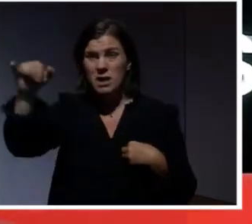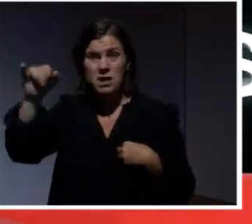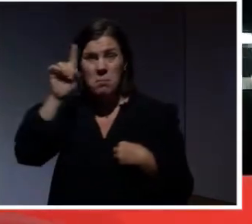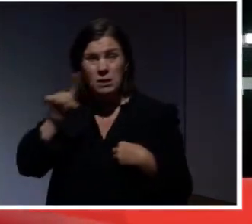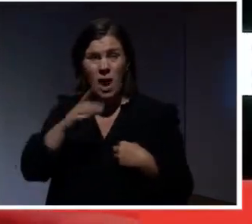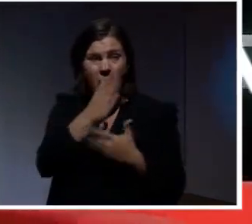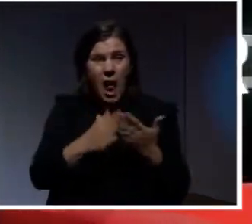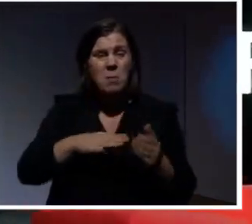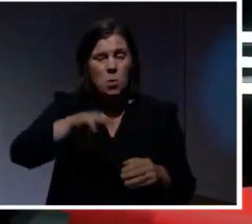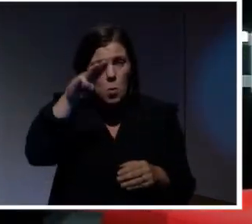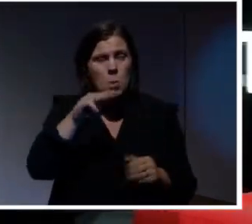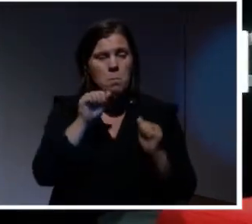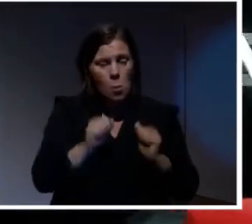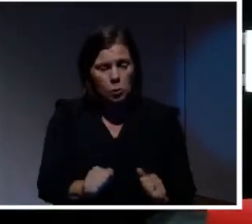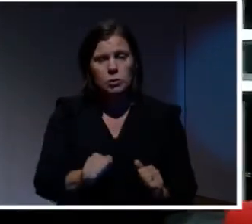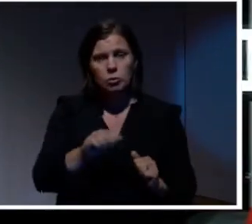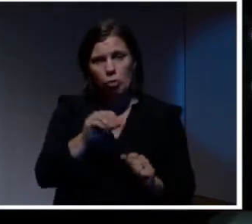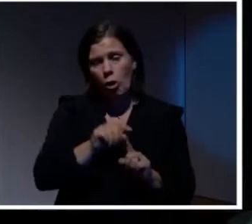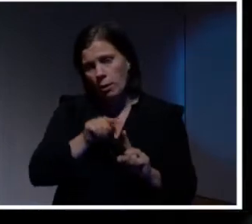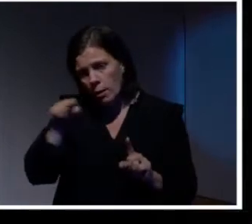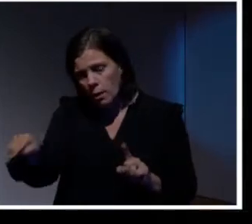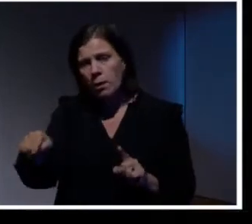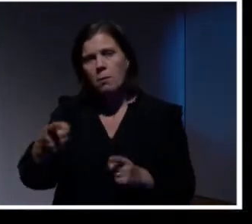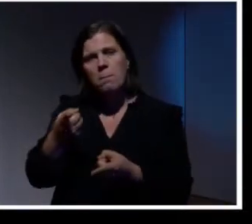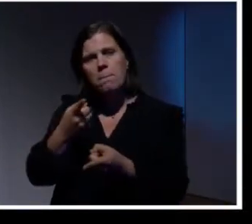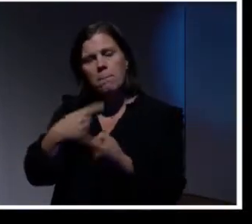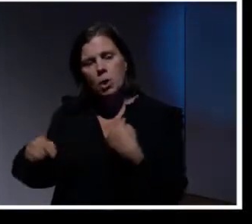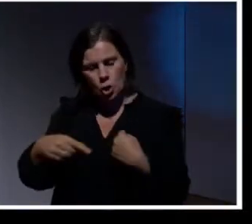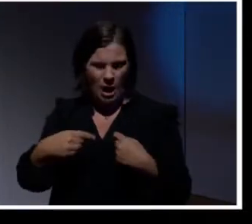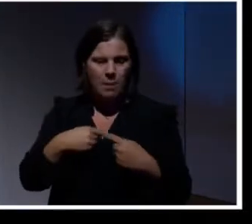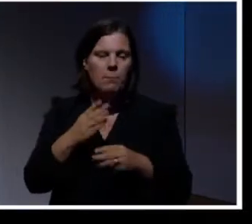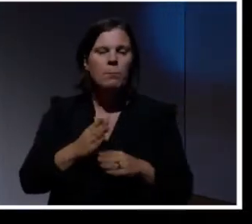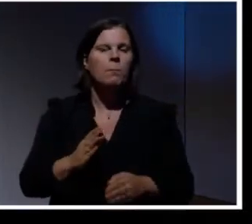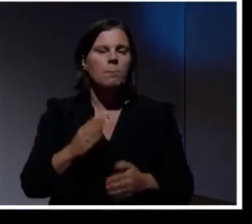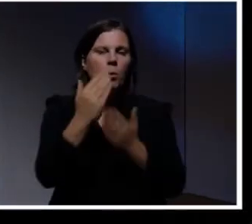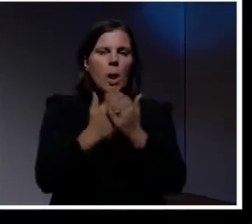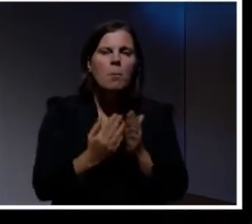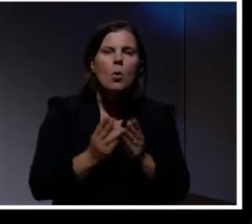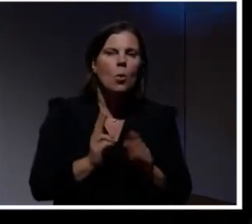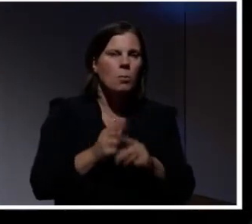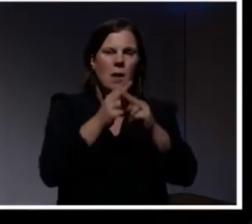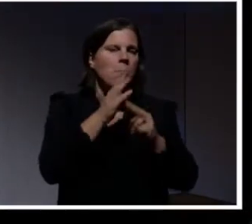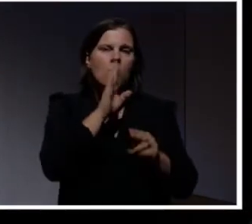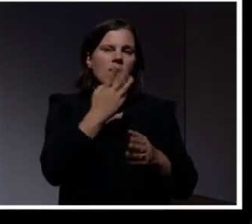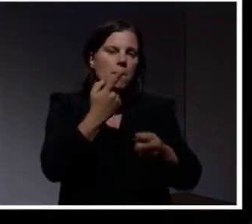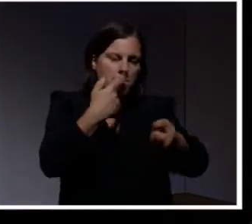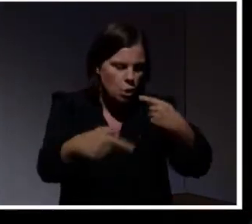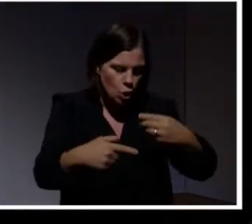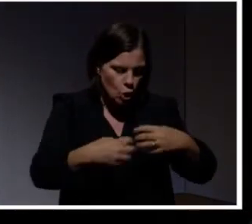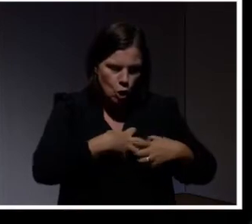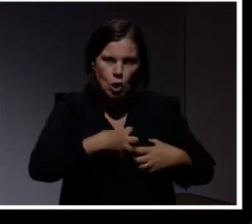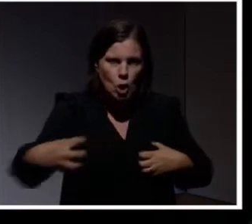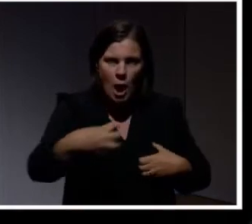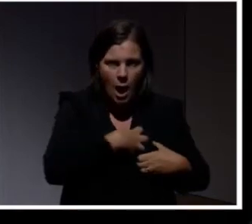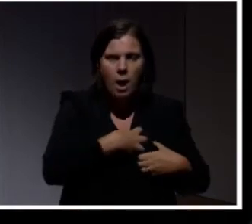en halv miljon människor måste ta sig någonstans. Och få en programuppdatering. För det visade att man behövde tack och lov inte byta dem fysiskt.